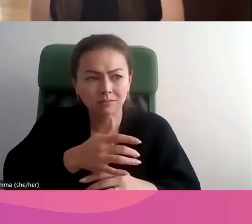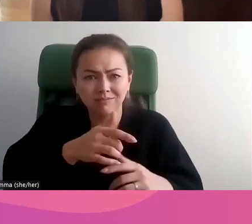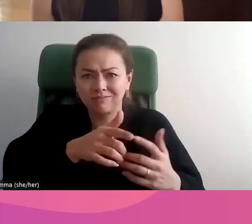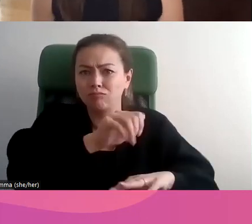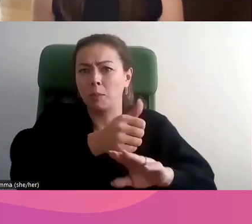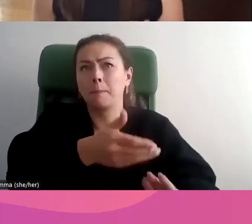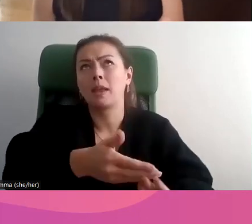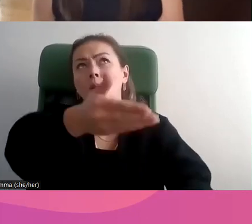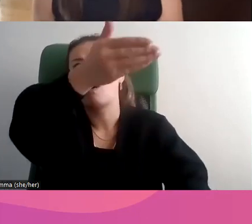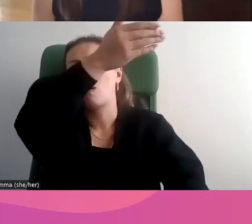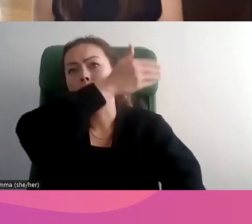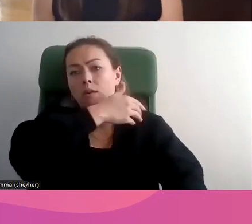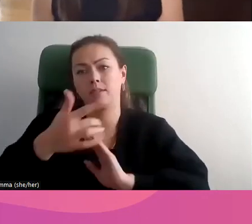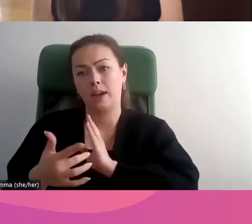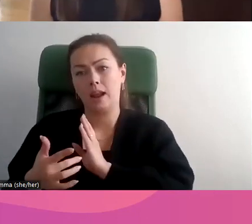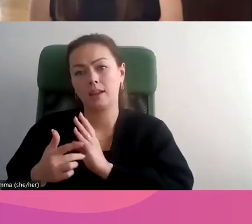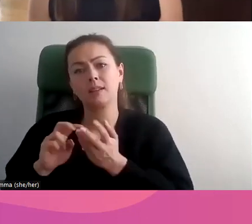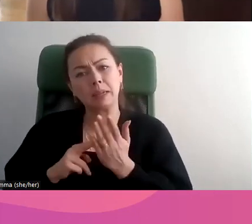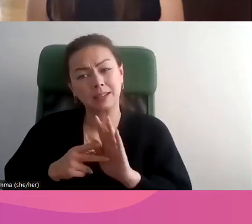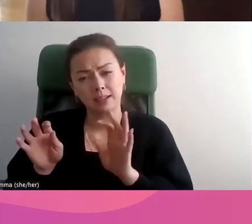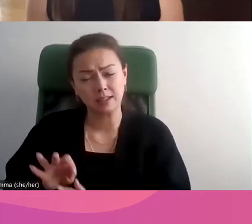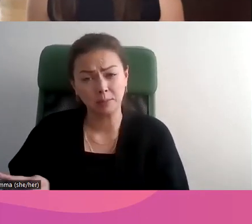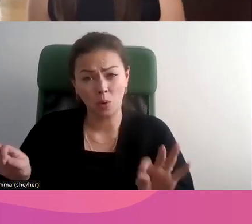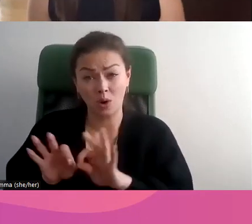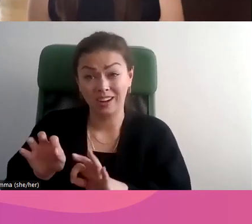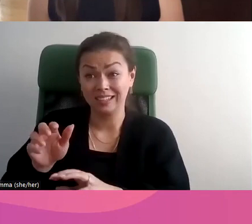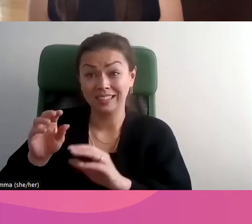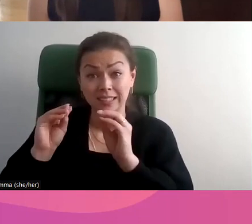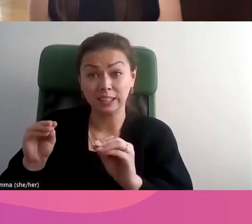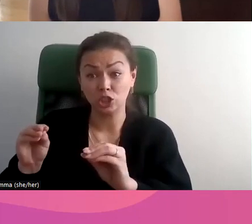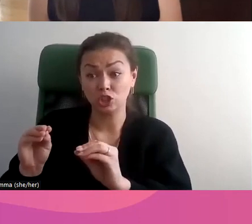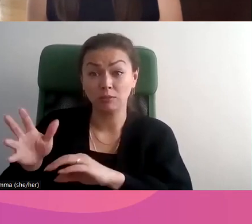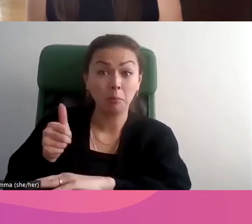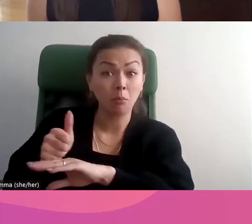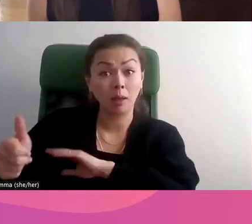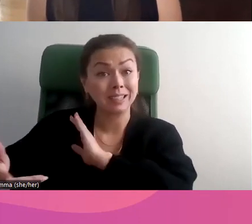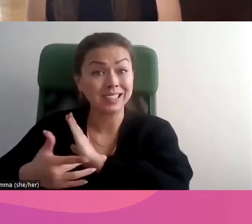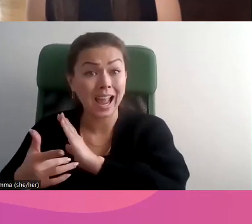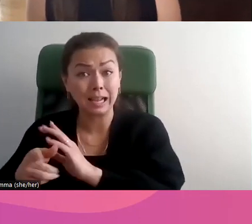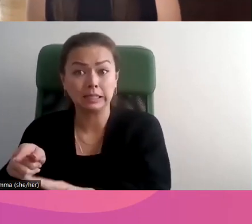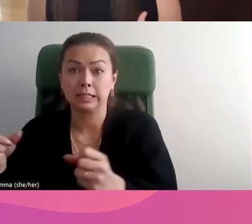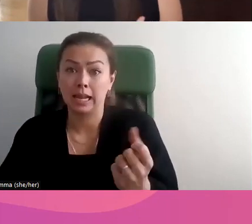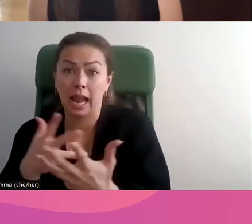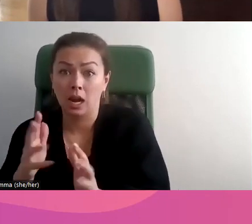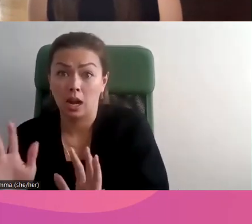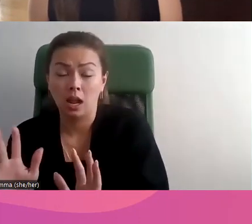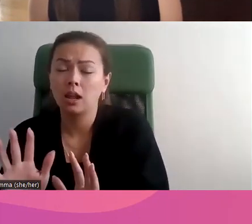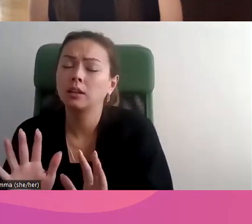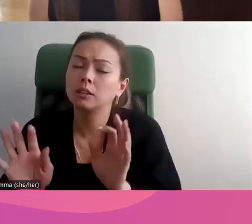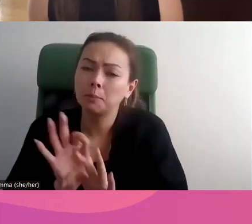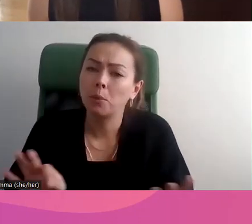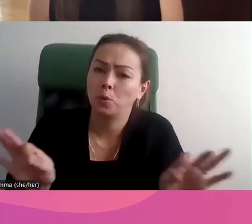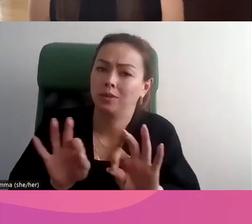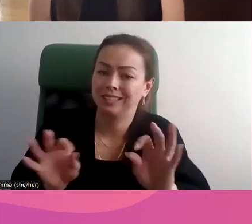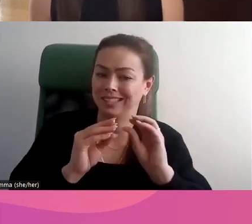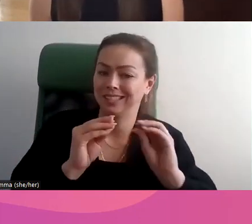qui existent même avant l'ère de la technologie. Donc, il faut leur donner les outils pour qu'ils puissent bâtir